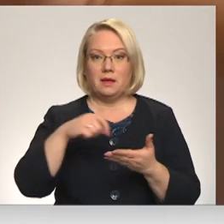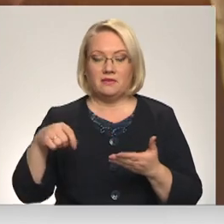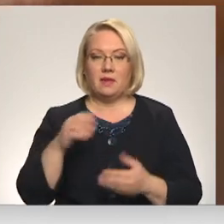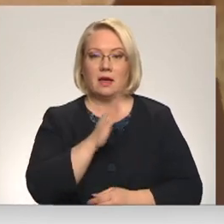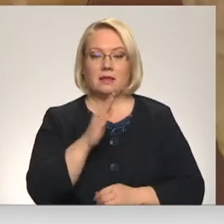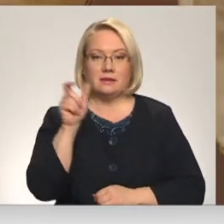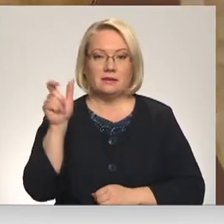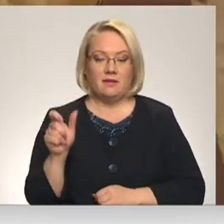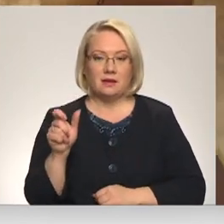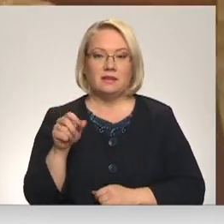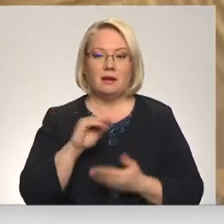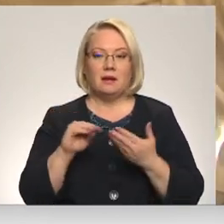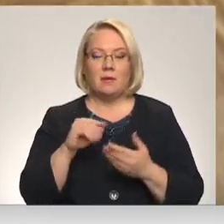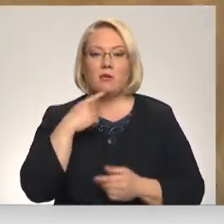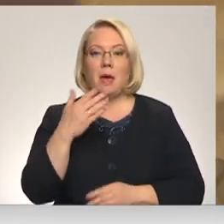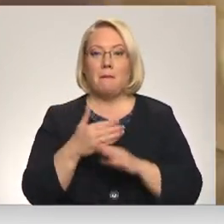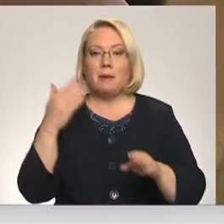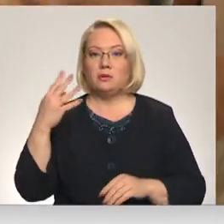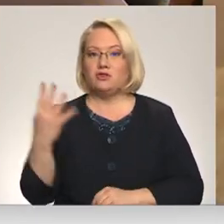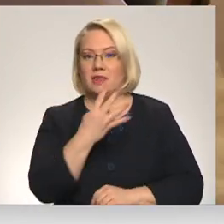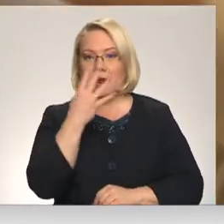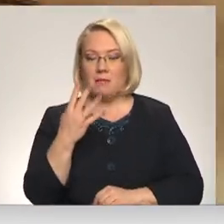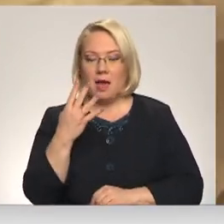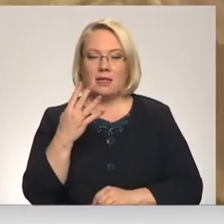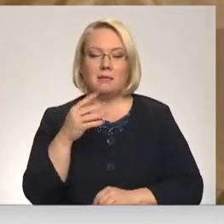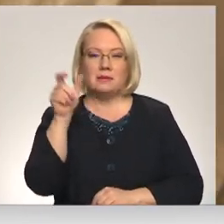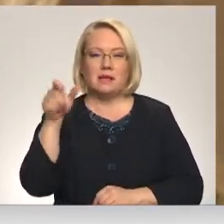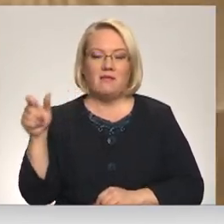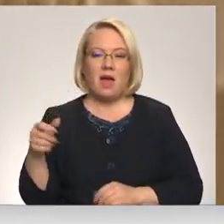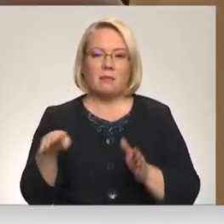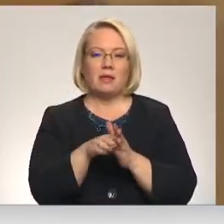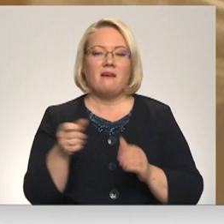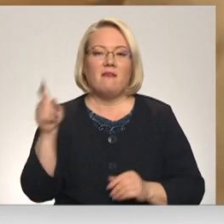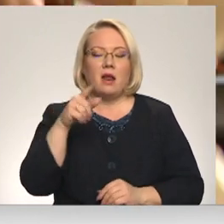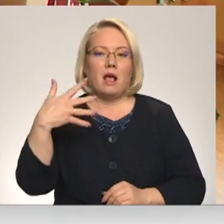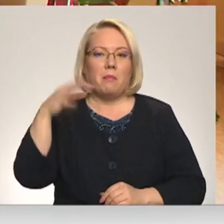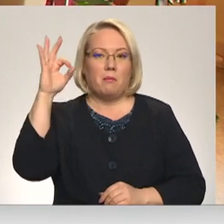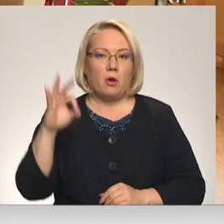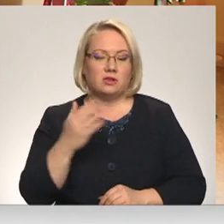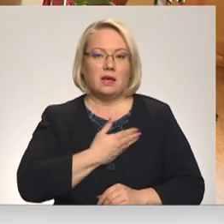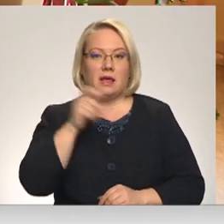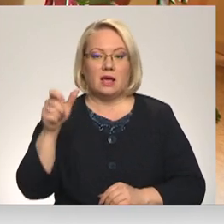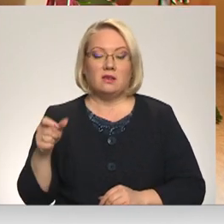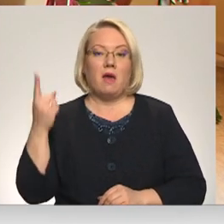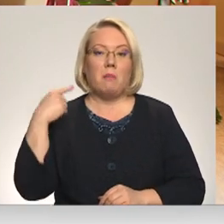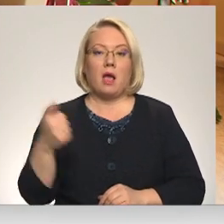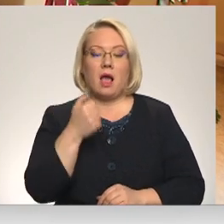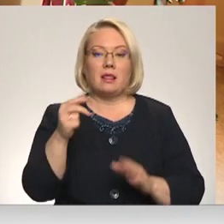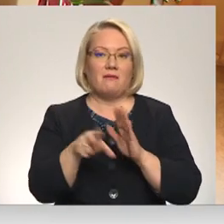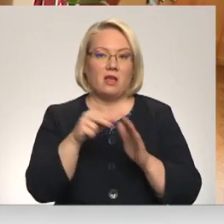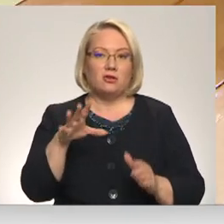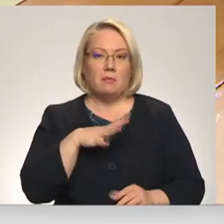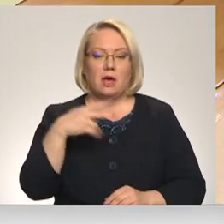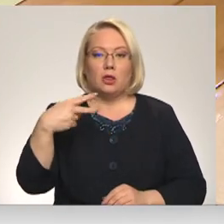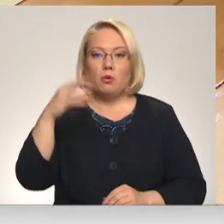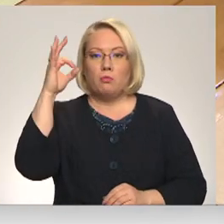Pirms četriem gadiem pašvaldība vēlēšanās piedalījušies nedaudz vairāk nekā 50% iedzīvotāju. Pagājušā gada vēlēšanās bijis